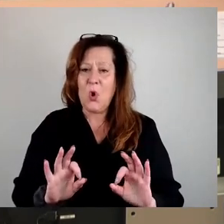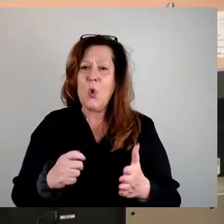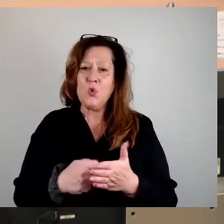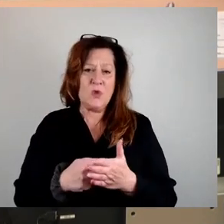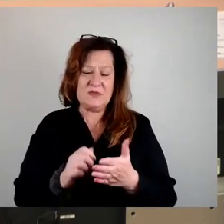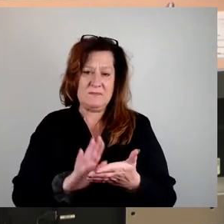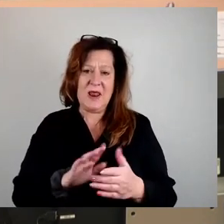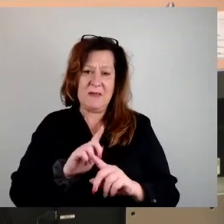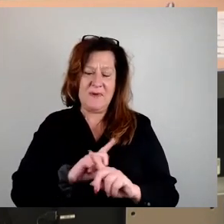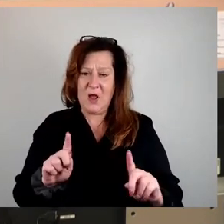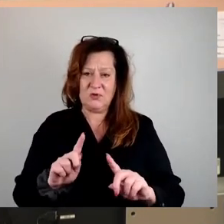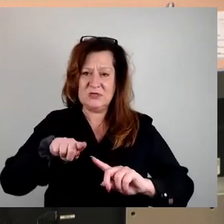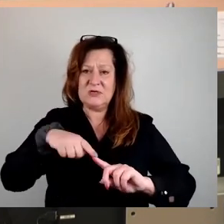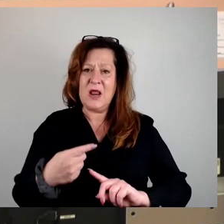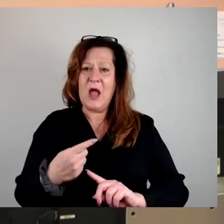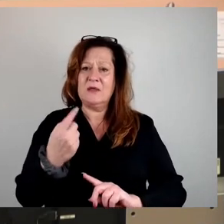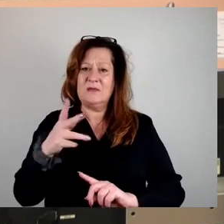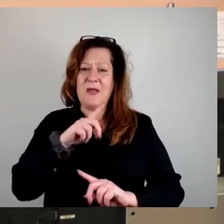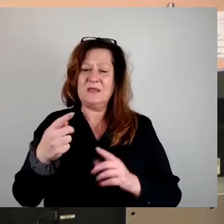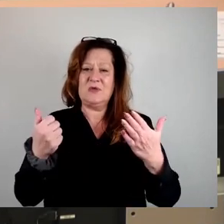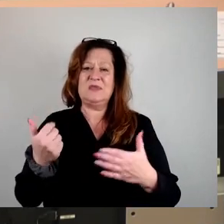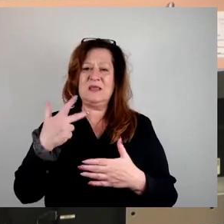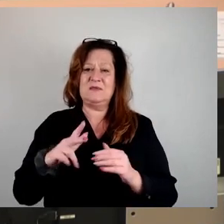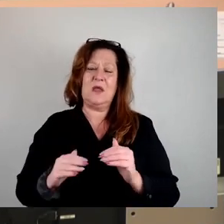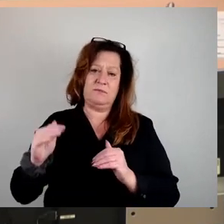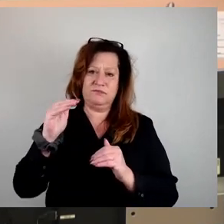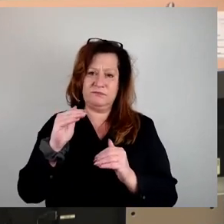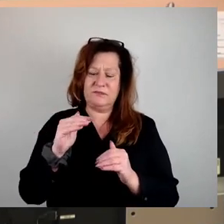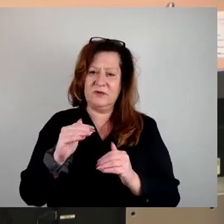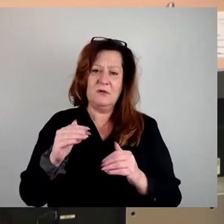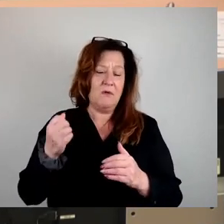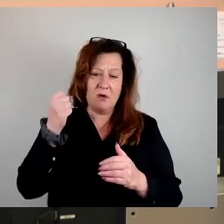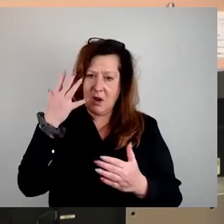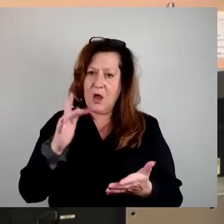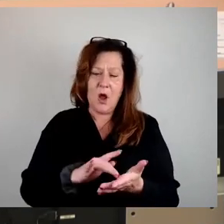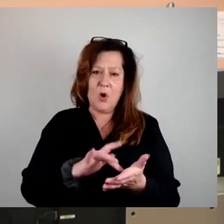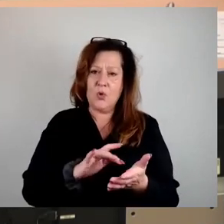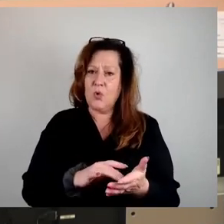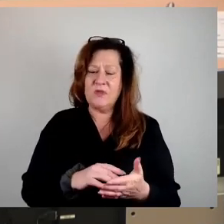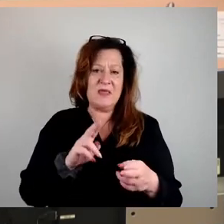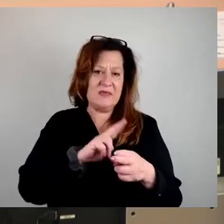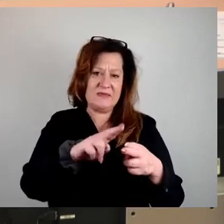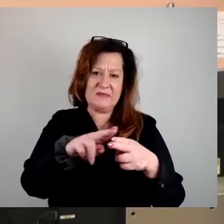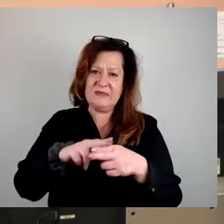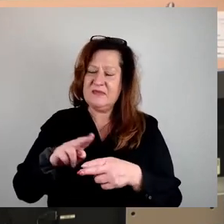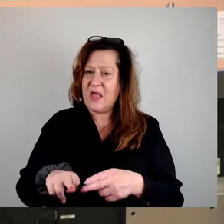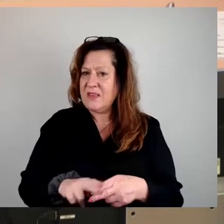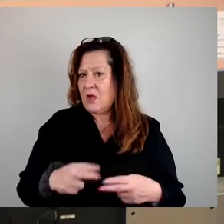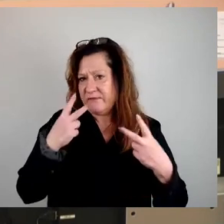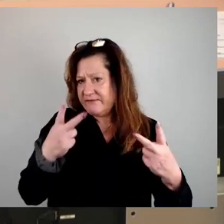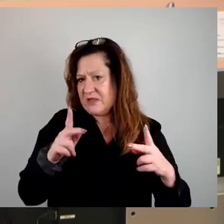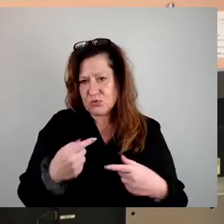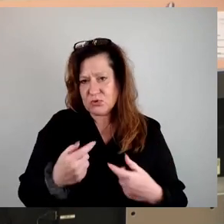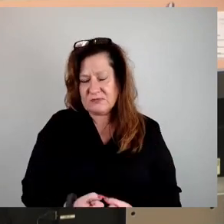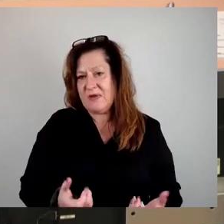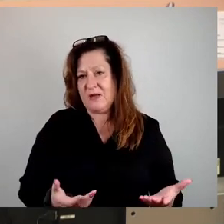Das hat aber auch seinen Grund darin, dass die notwendigen Sanierungen, die ohne Frage bei dem Wohnungsbestand, den wir jetzt heute hoffentlich ankaufen werden,